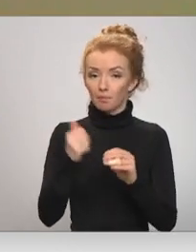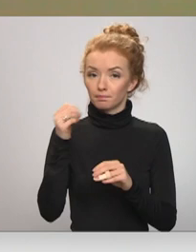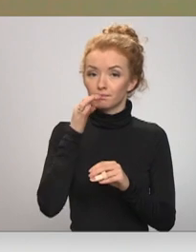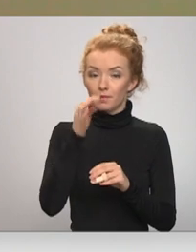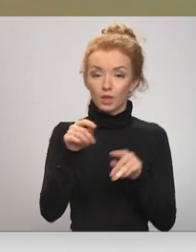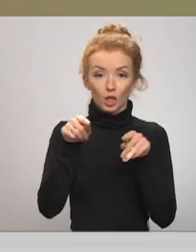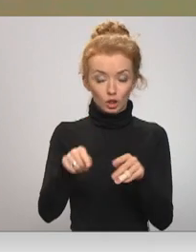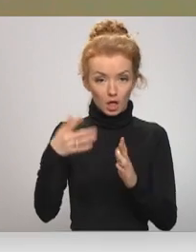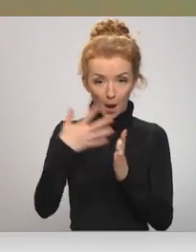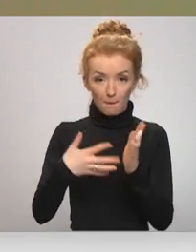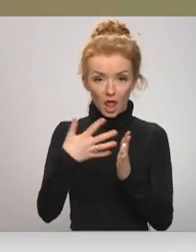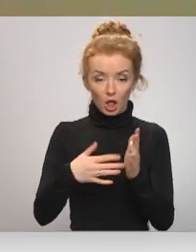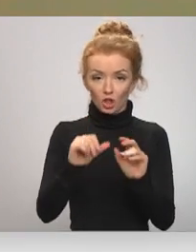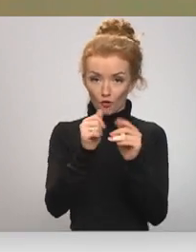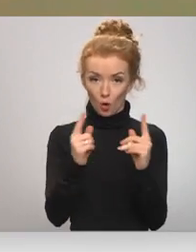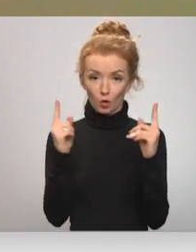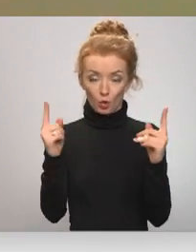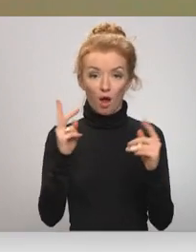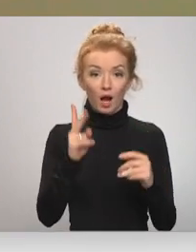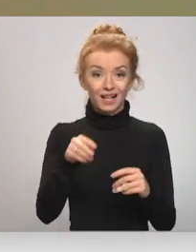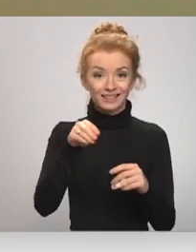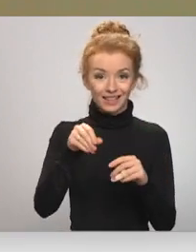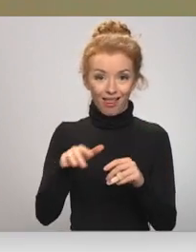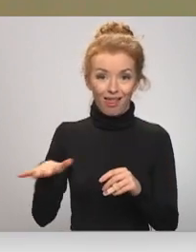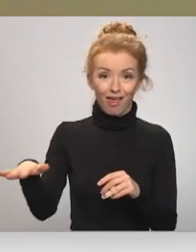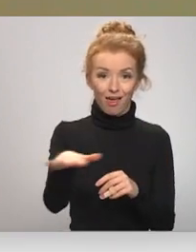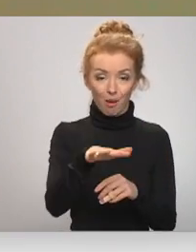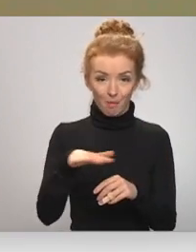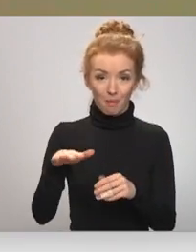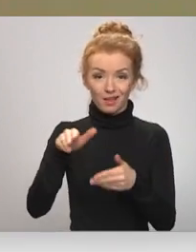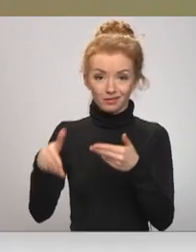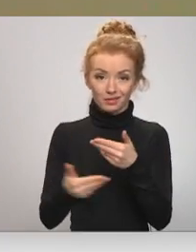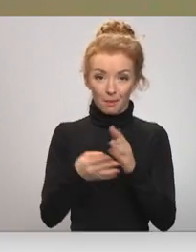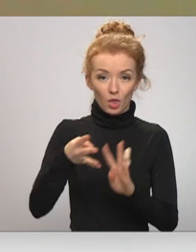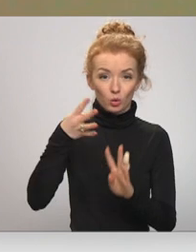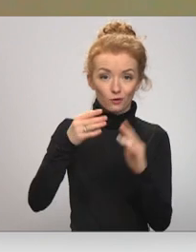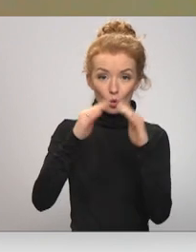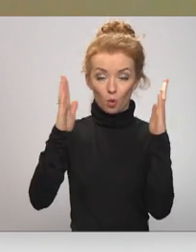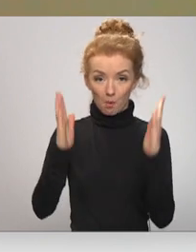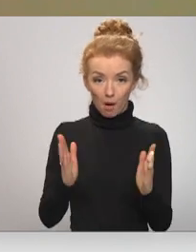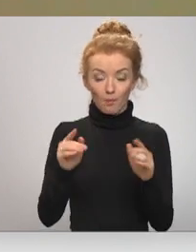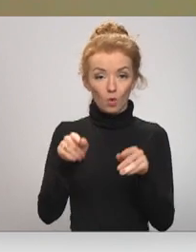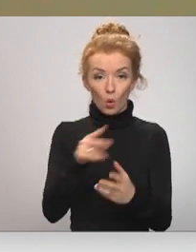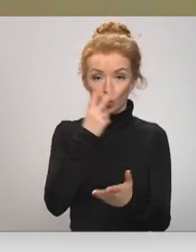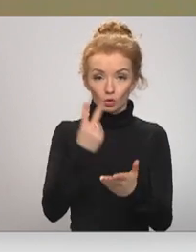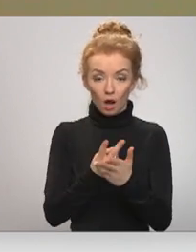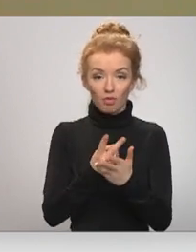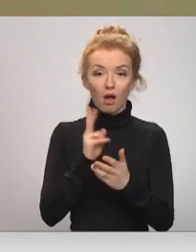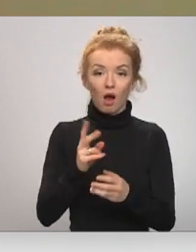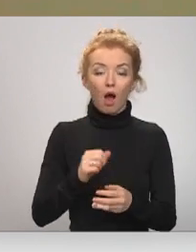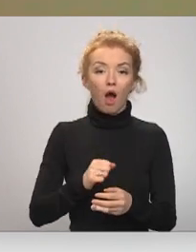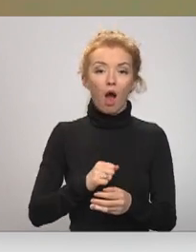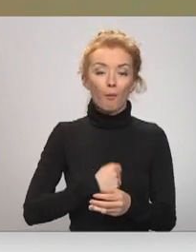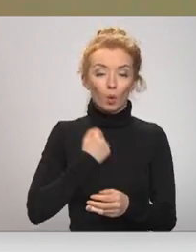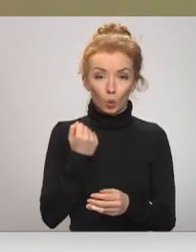šajā apreikināšanas formulā, ka zeme, kura ir zeme daudzībūkļu mājām, tiek uzskatīta kā apgrūtinājums